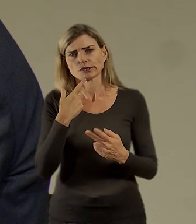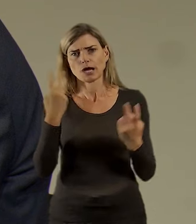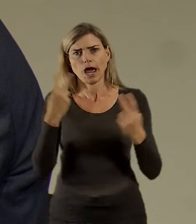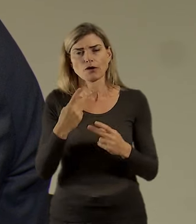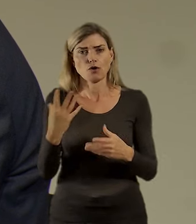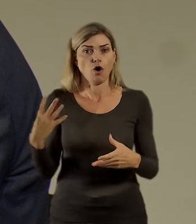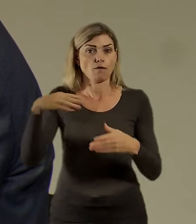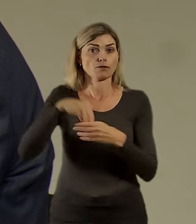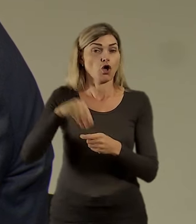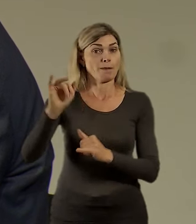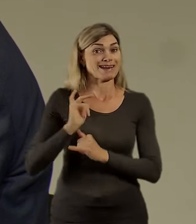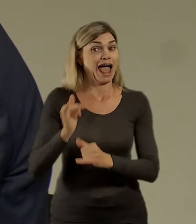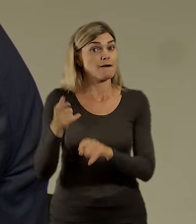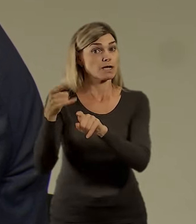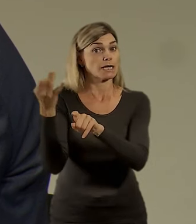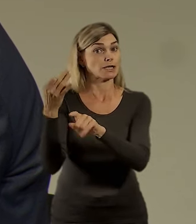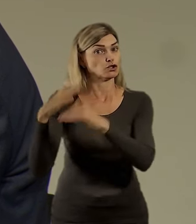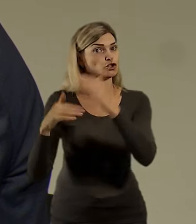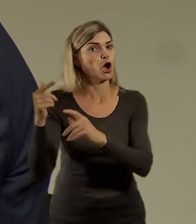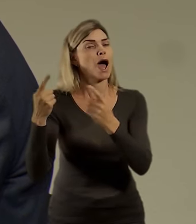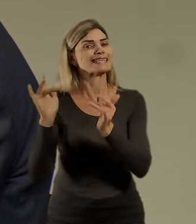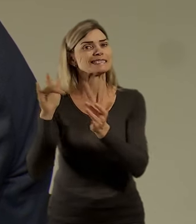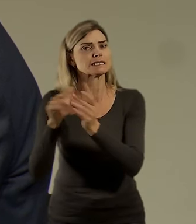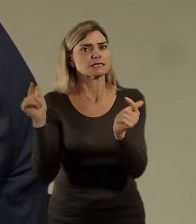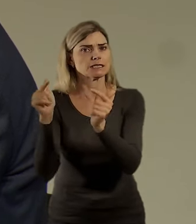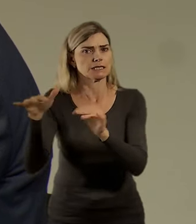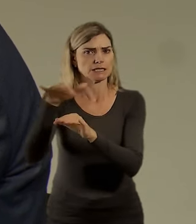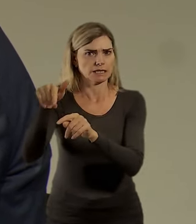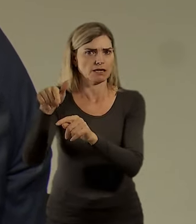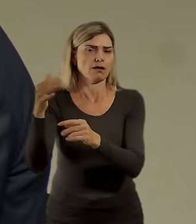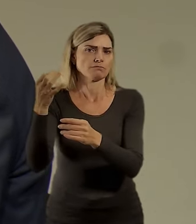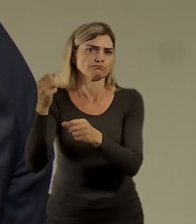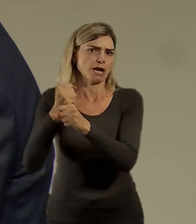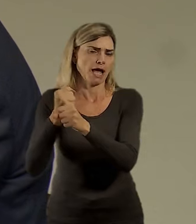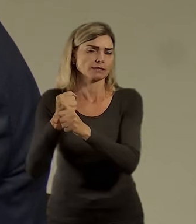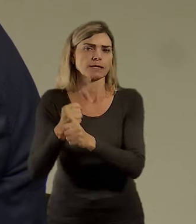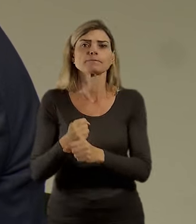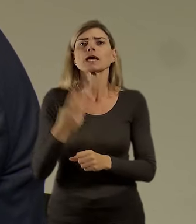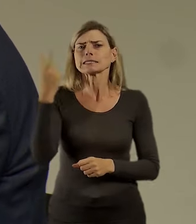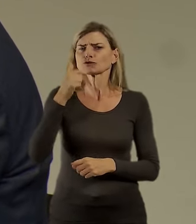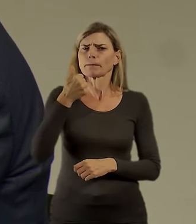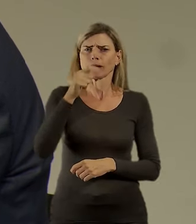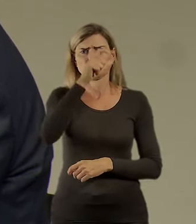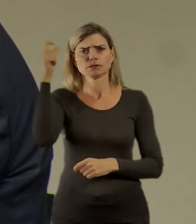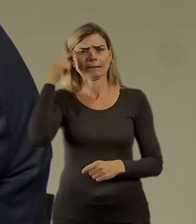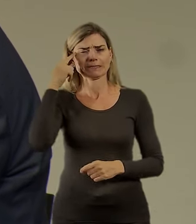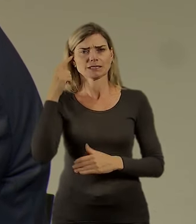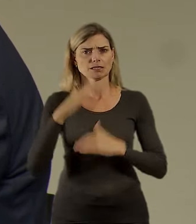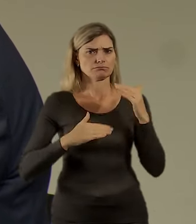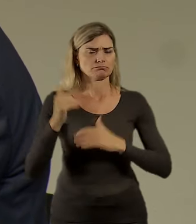návrhu. Přestože vnímáme jako největší problém dostupnost bydlení, tak vymezujeme plochy, kde se má